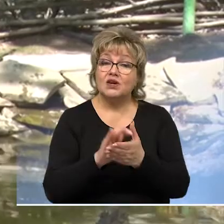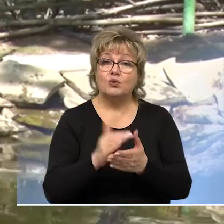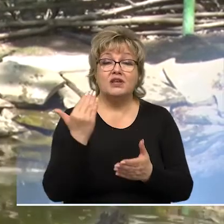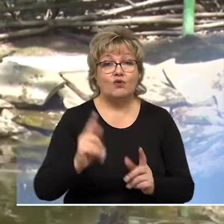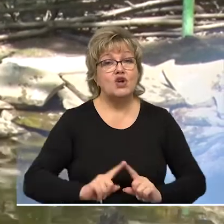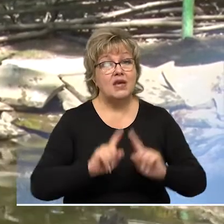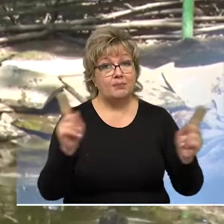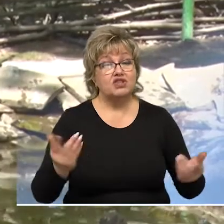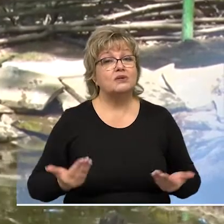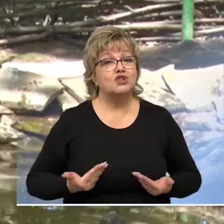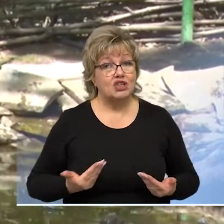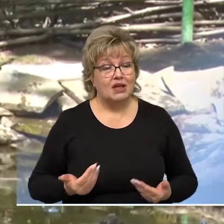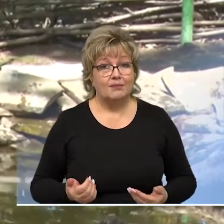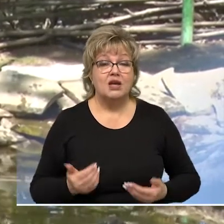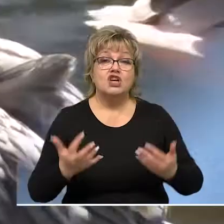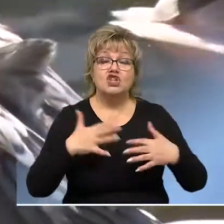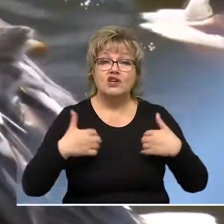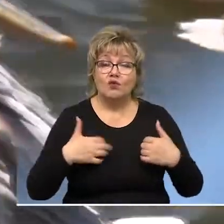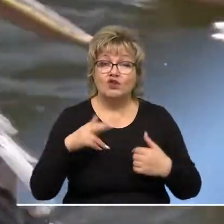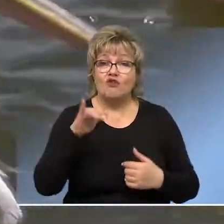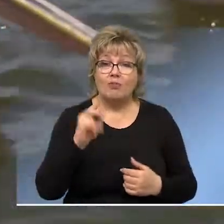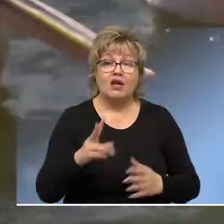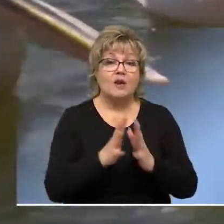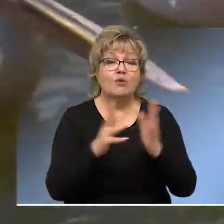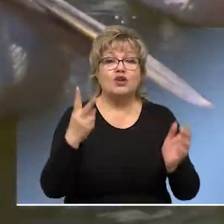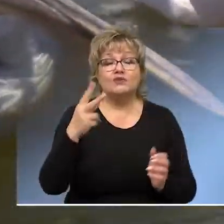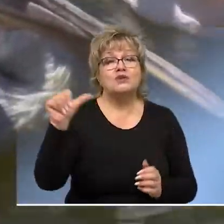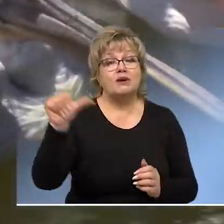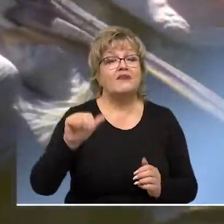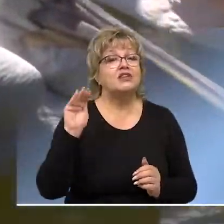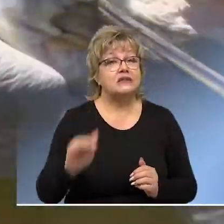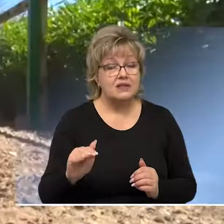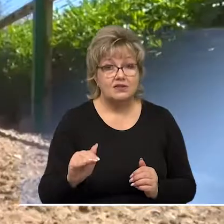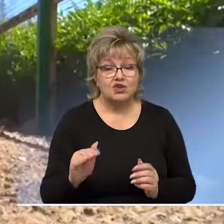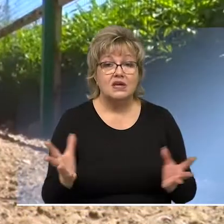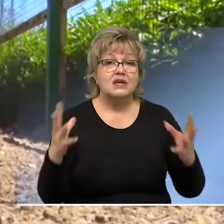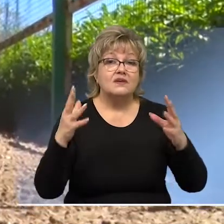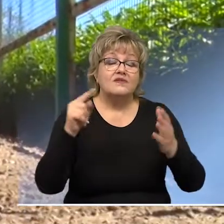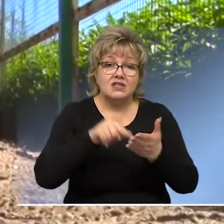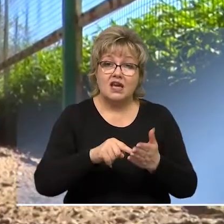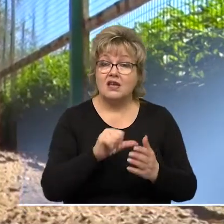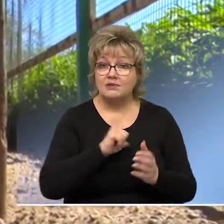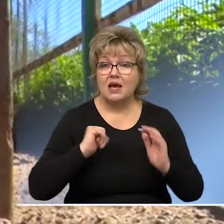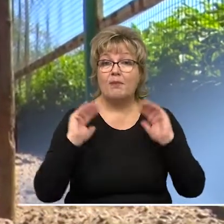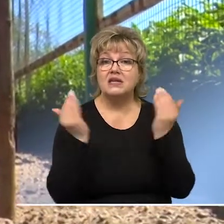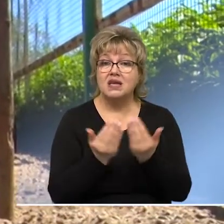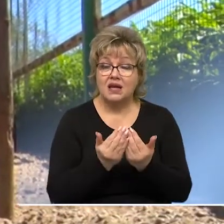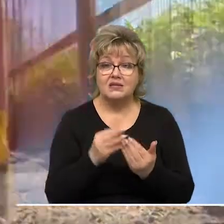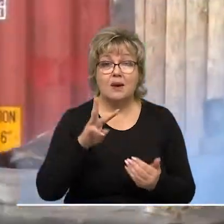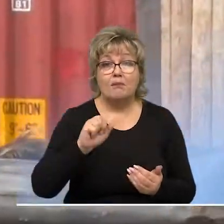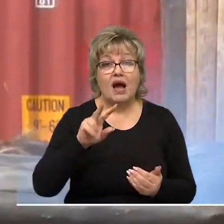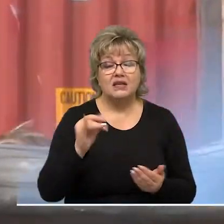познакомиться с его необычными обитателями. Животных в парке более 2,5 тысяч. С введением вынужденного режима